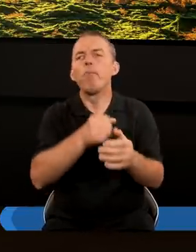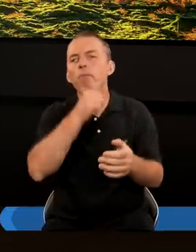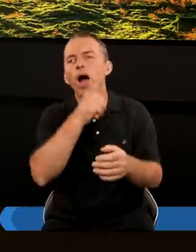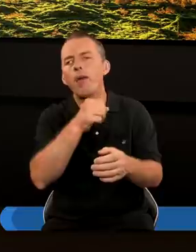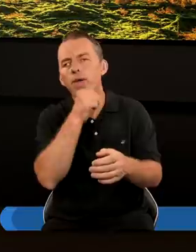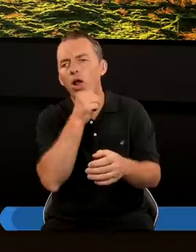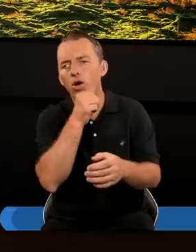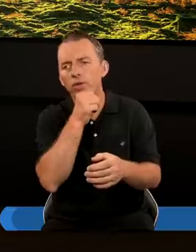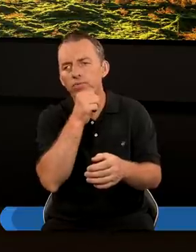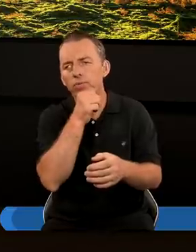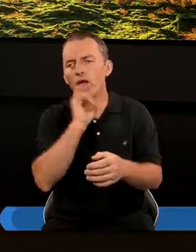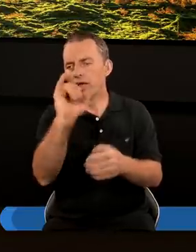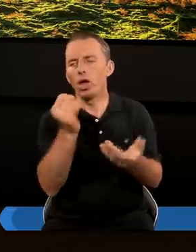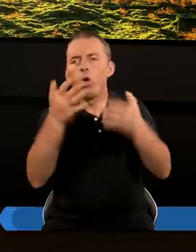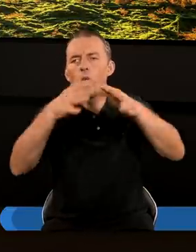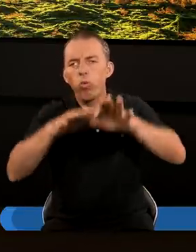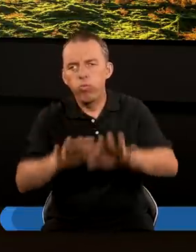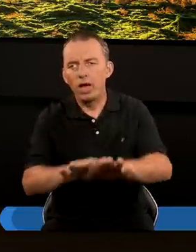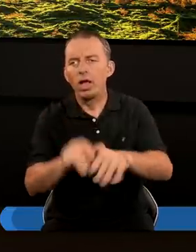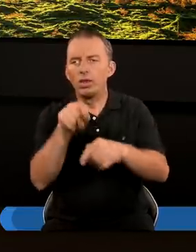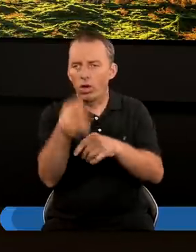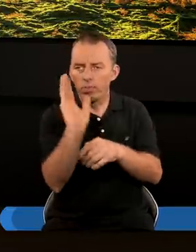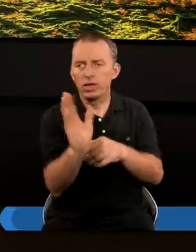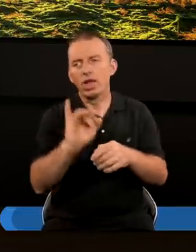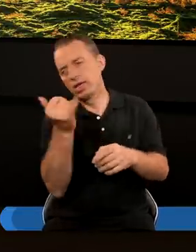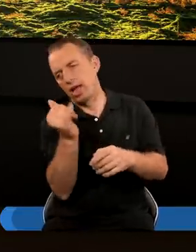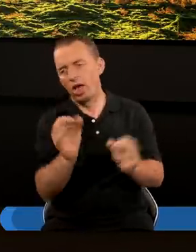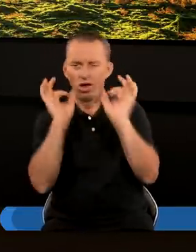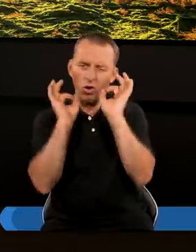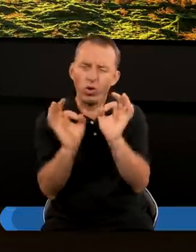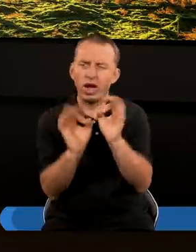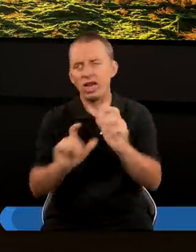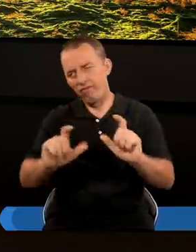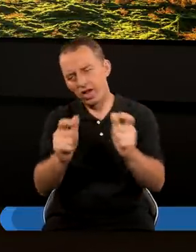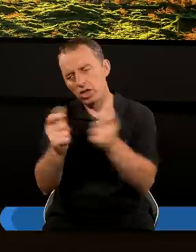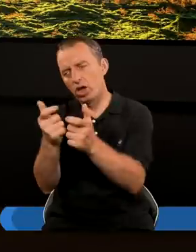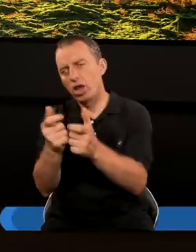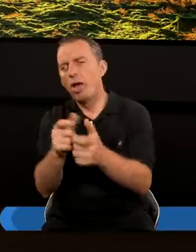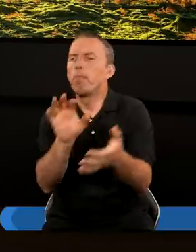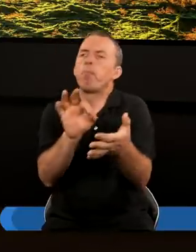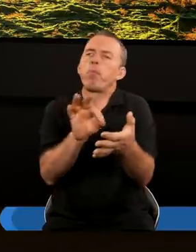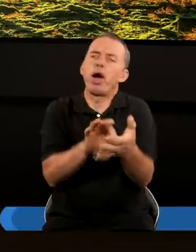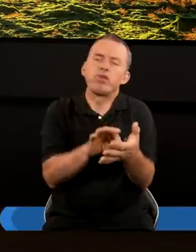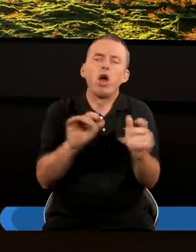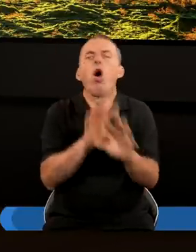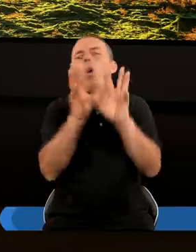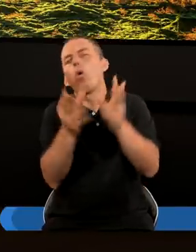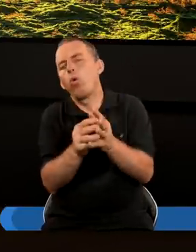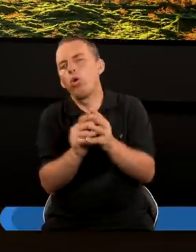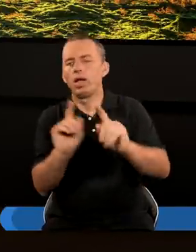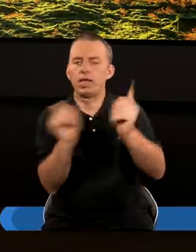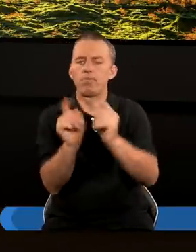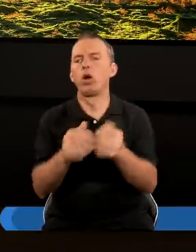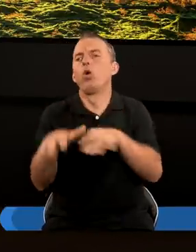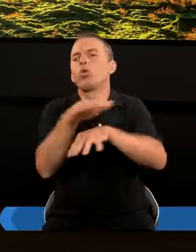Babilon I jego upadek To będzie Jakieś Konkretne wydarzenie Czy tylko pewien Bardzo ogólny